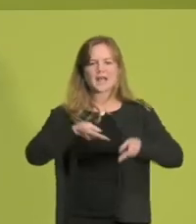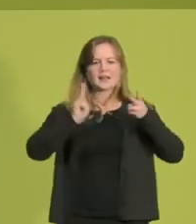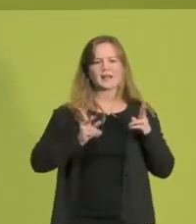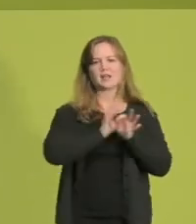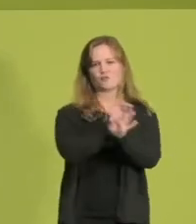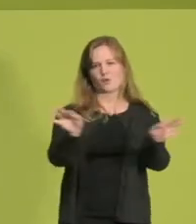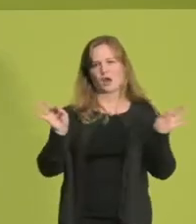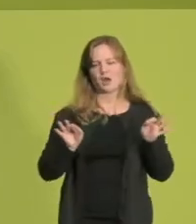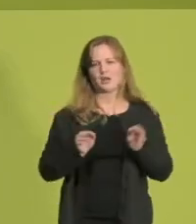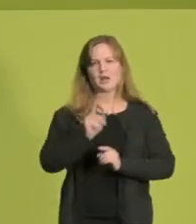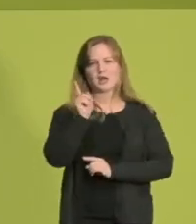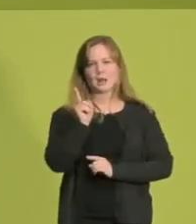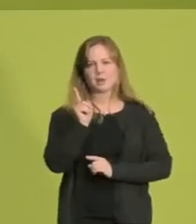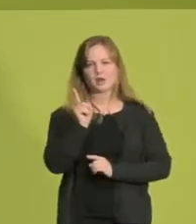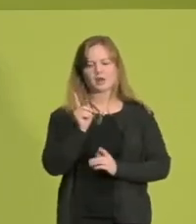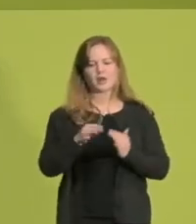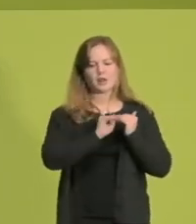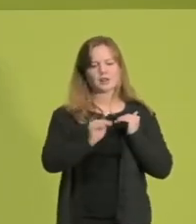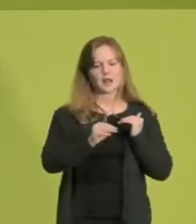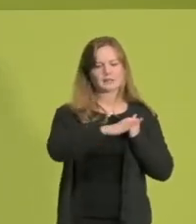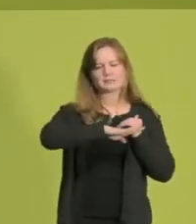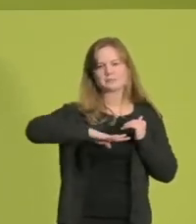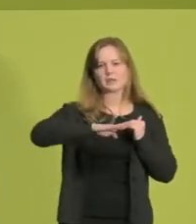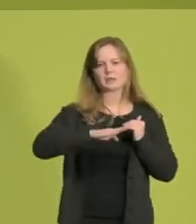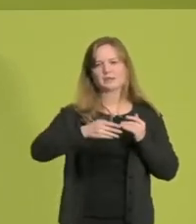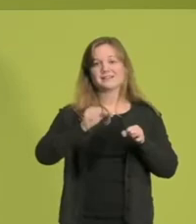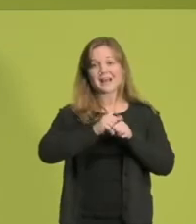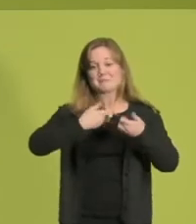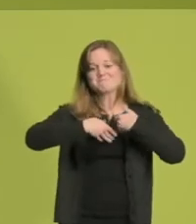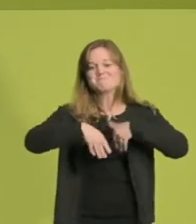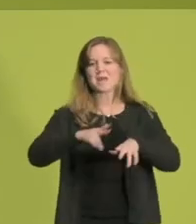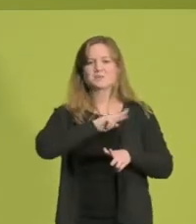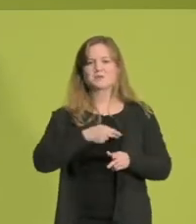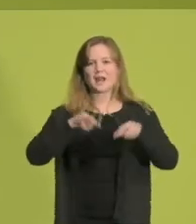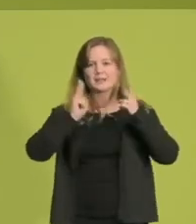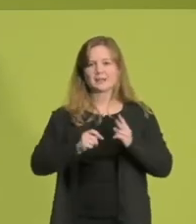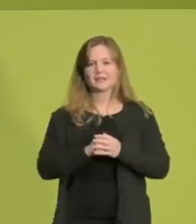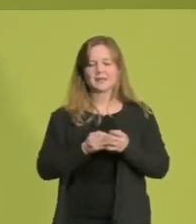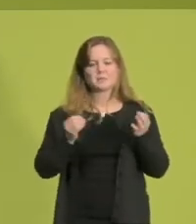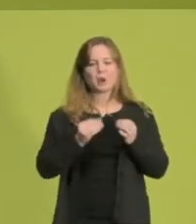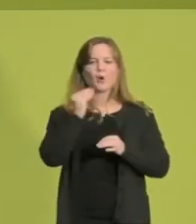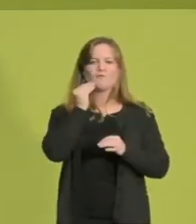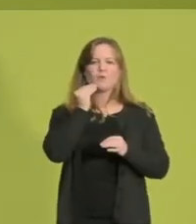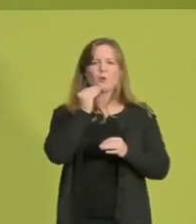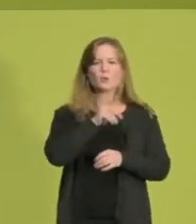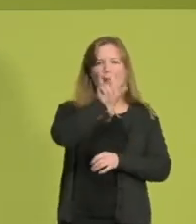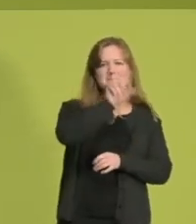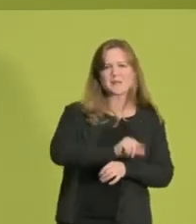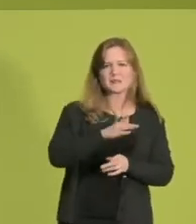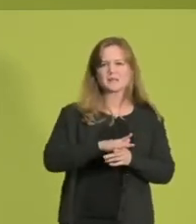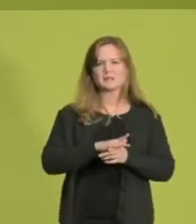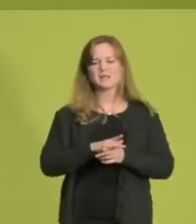wir können von Landeseite noch viel mehr für soziale Gerechtigkeit tun. Wir brauchen bezahlbaren Wohnraum. Wir brauchen ein gut